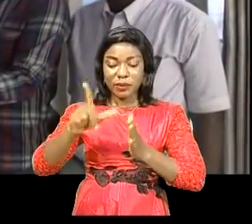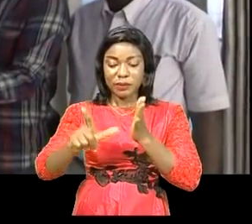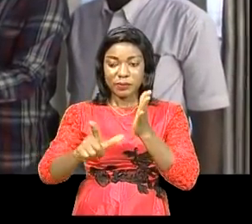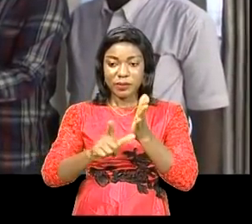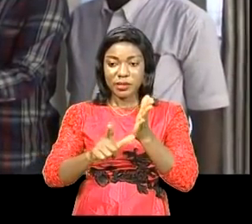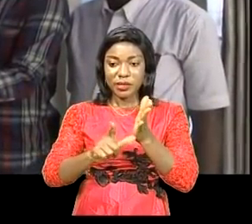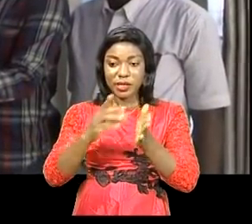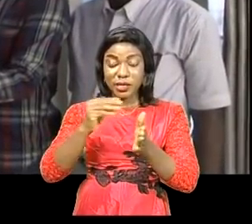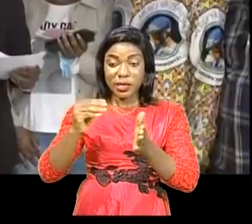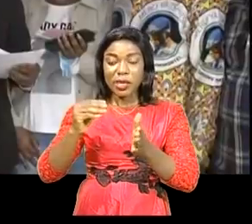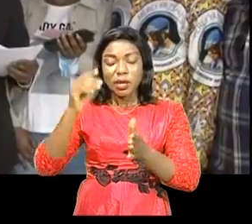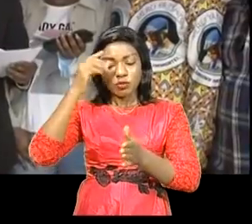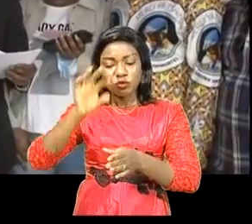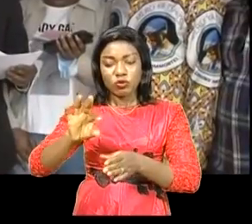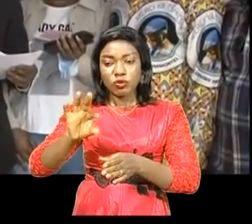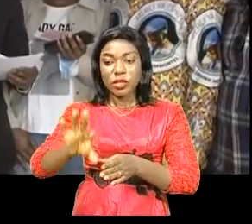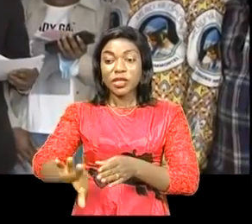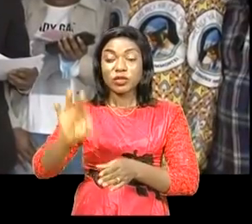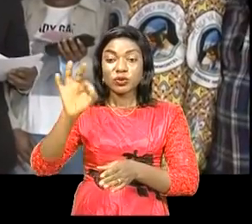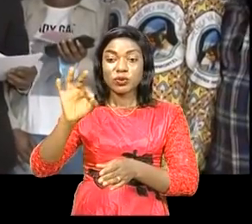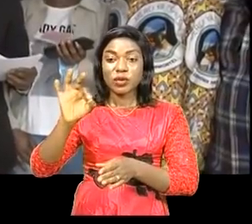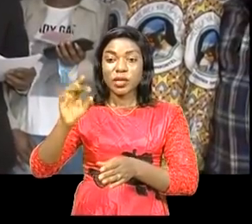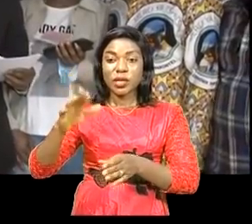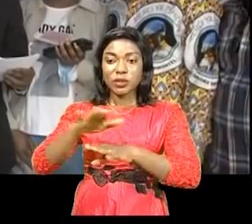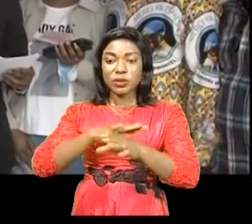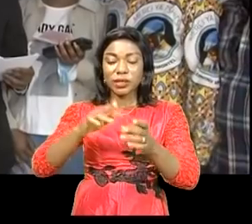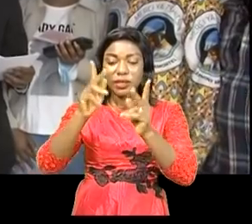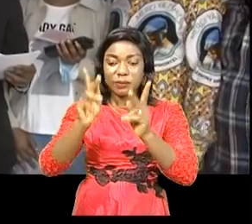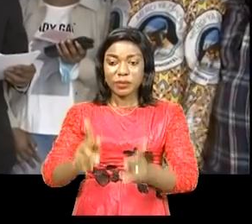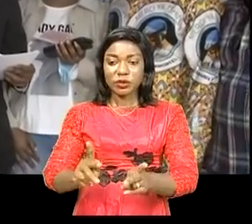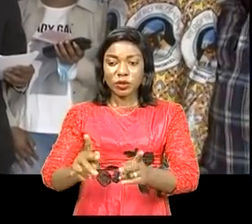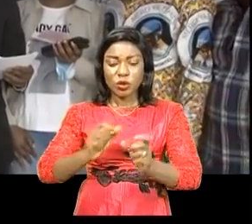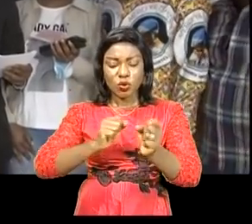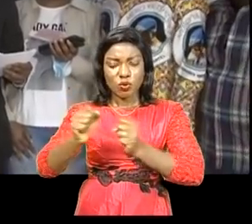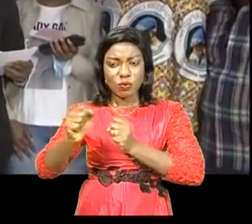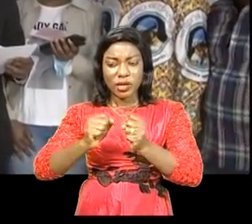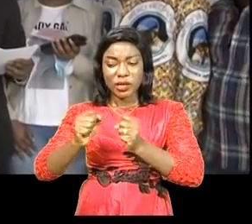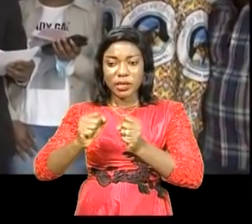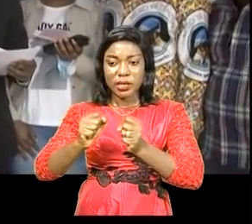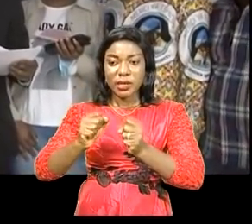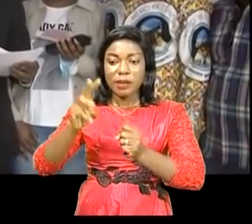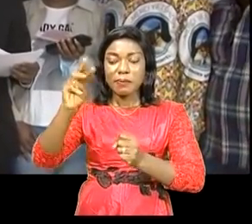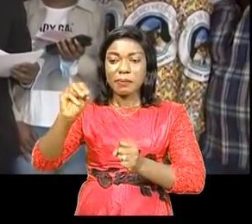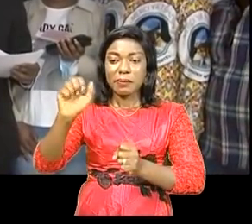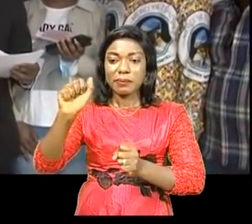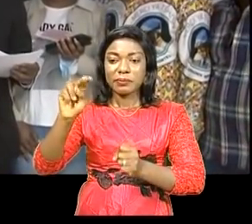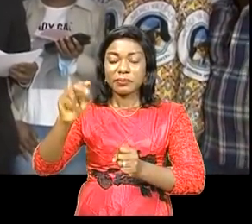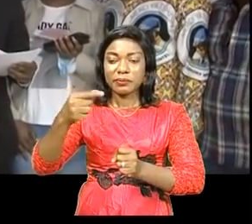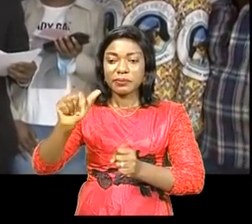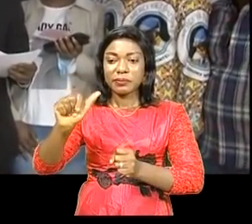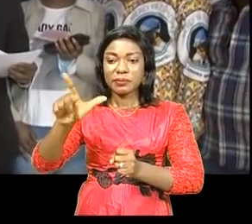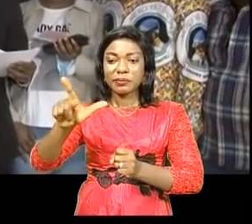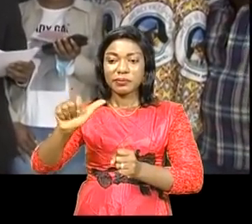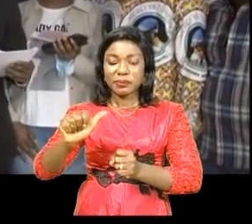de l'intérieur pour le choix porté sur la personne du combattant Afani Idrissa Mangala ministre provincial de l